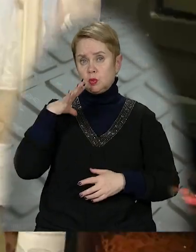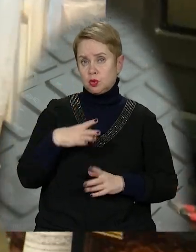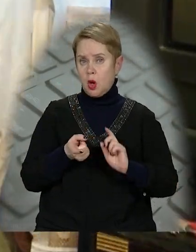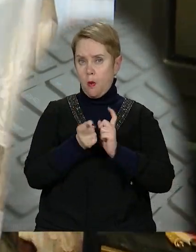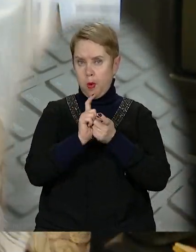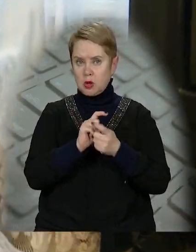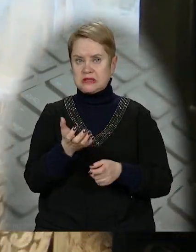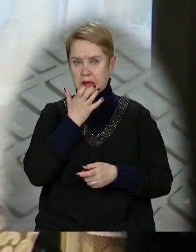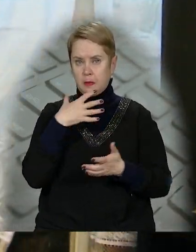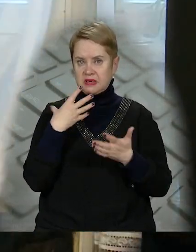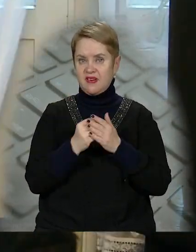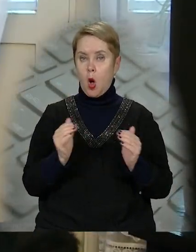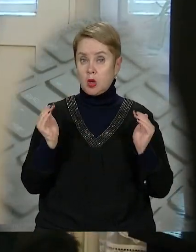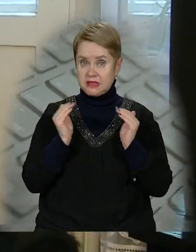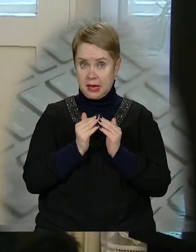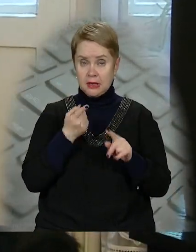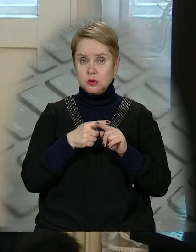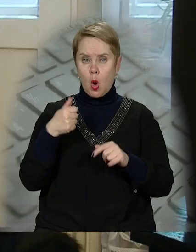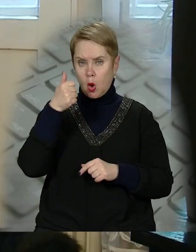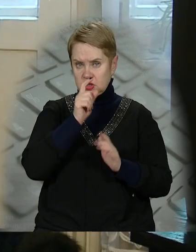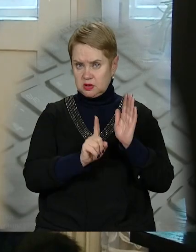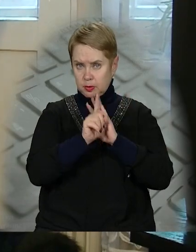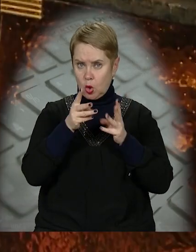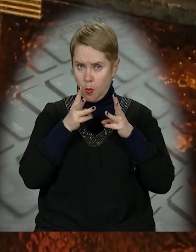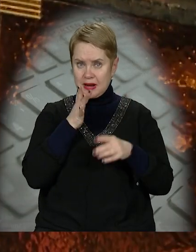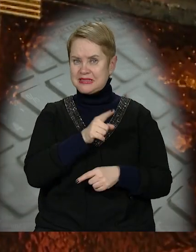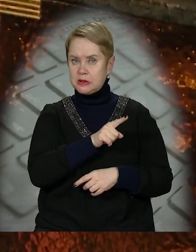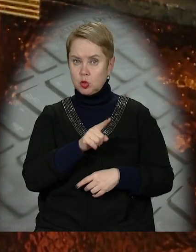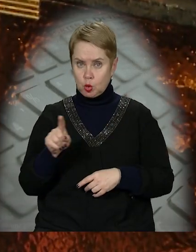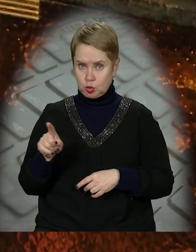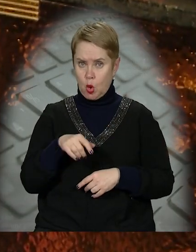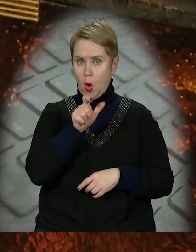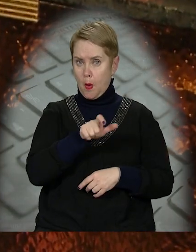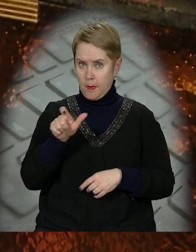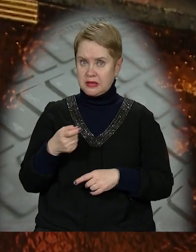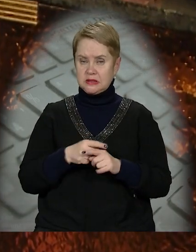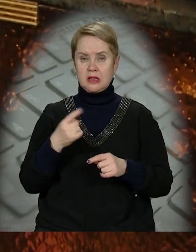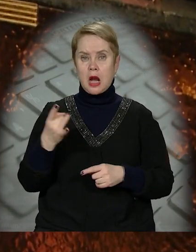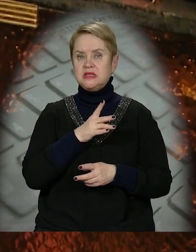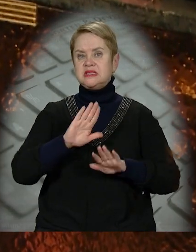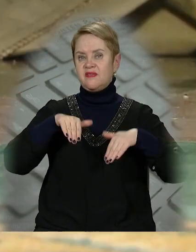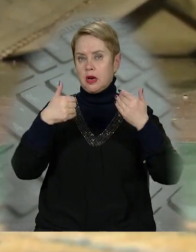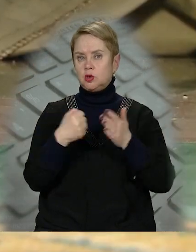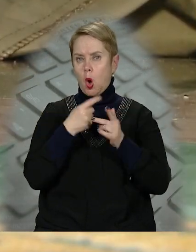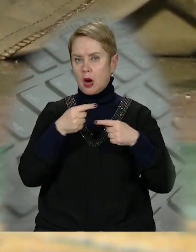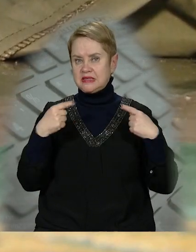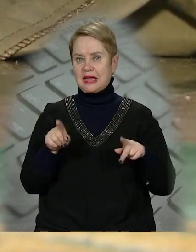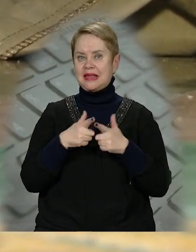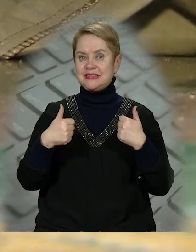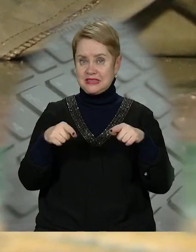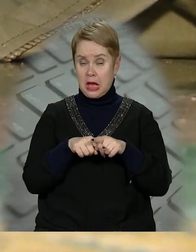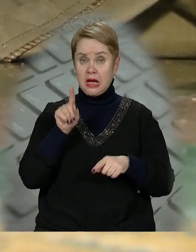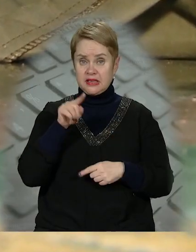змушені боротися за тепло в своїх оселях. Цьогоріч з початку опалювального сезону місцеві неодноразово зверталися до різних